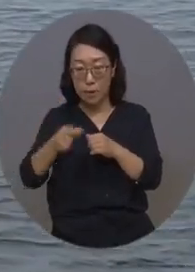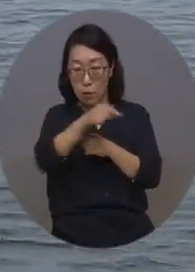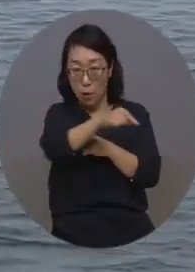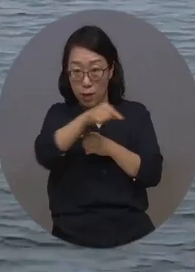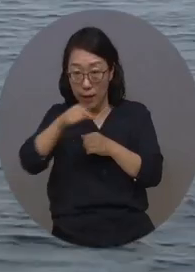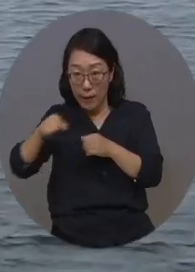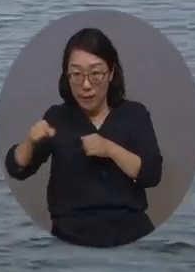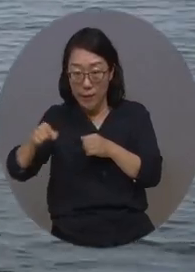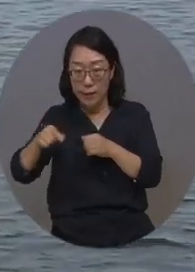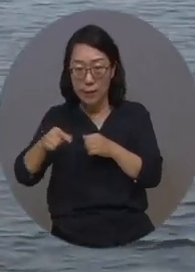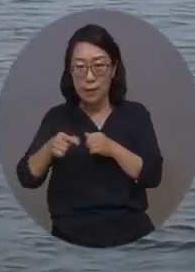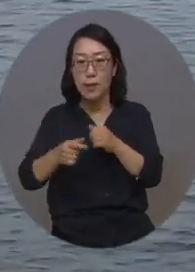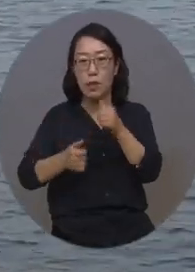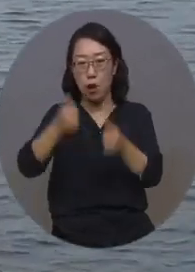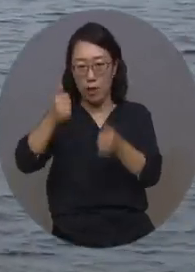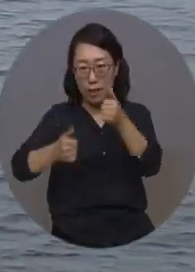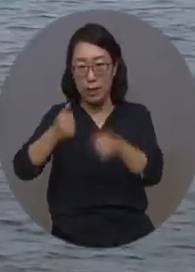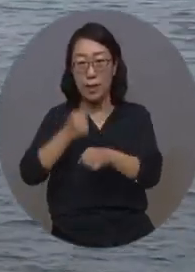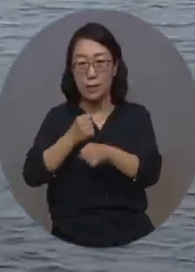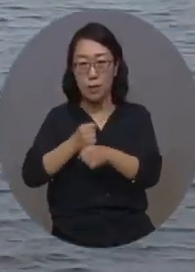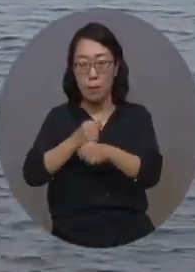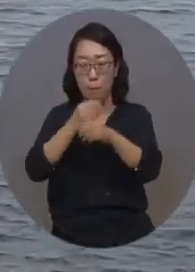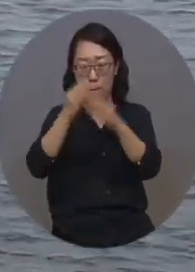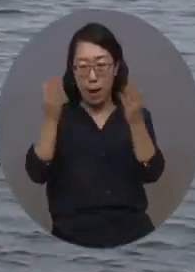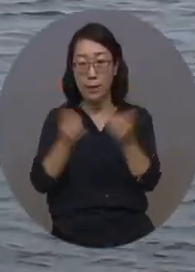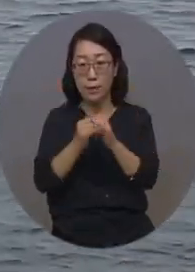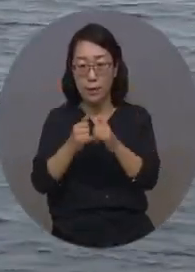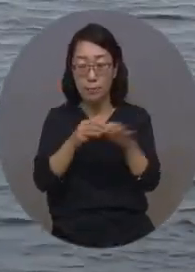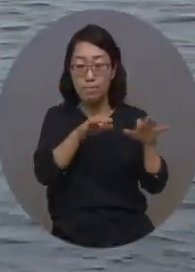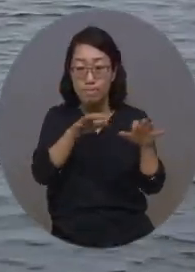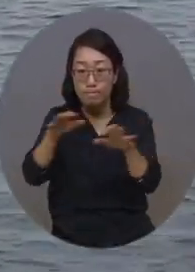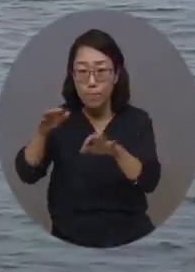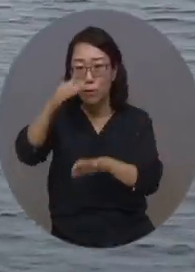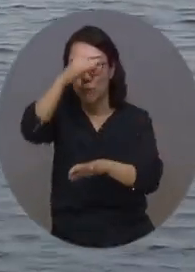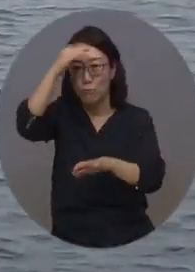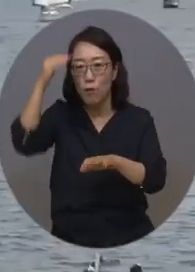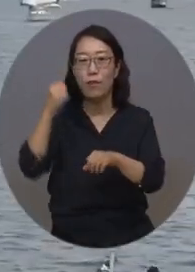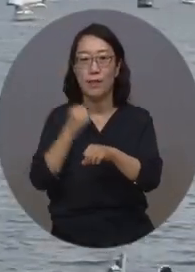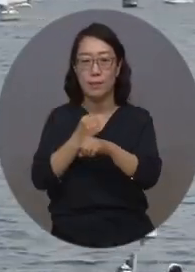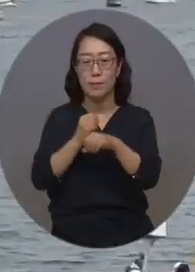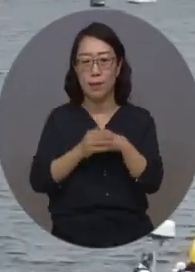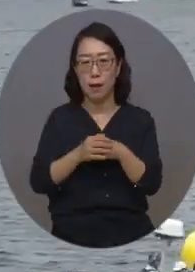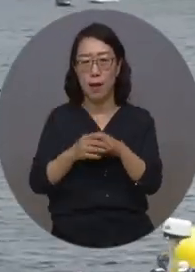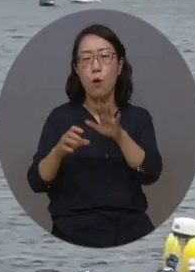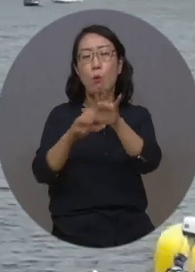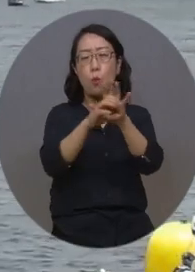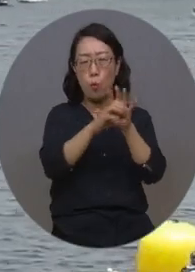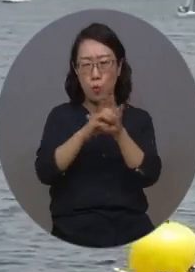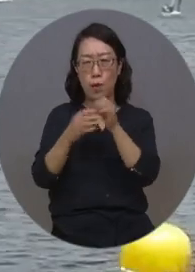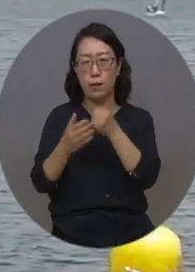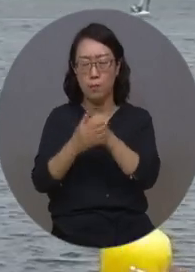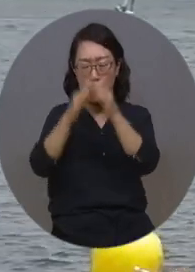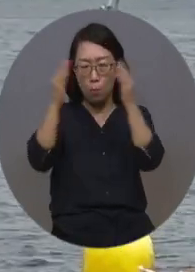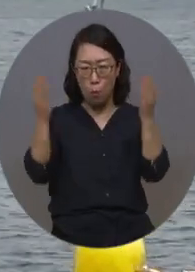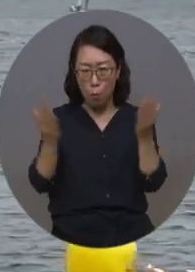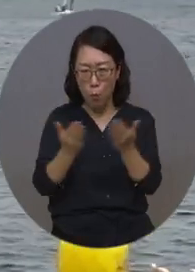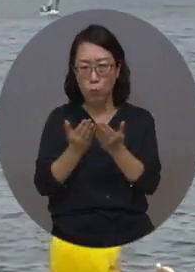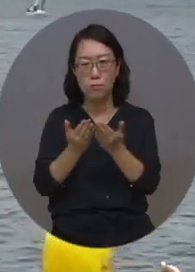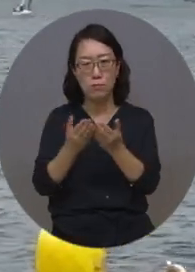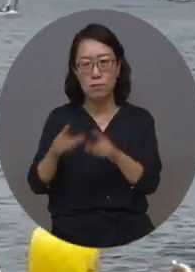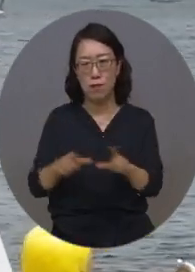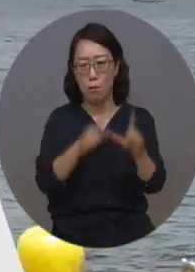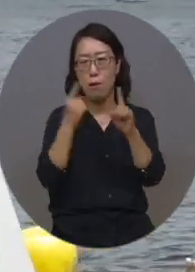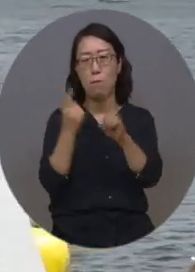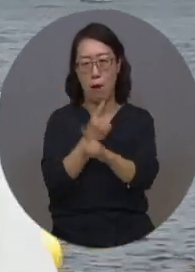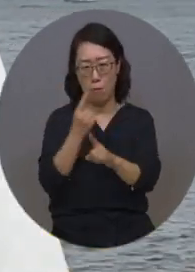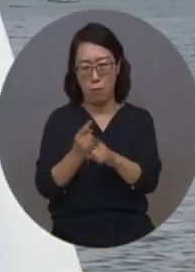주변에서 경기를 펼쳐 많은 관광객들의 시선을 사로잡았습니다. 코로나19로 인해 모든 일상이 바뀐 이 때,